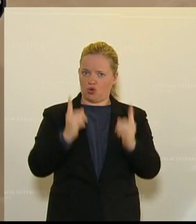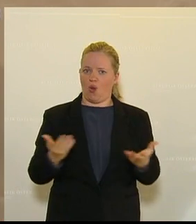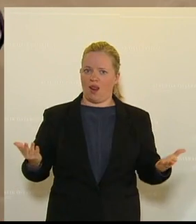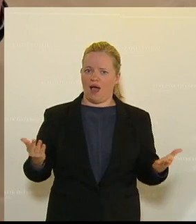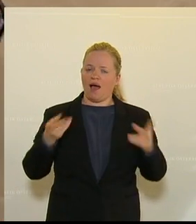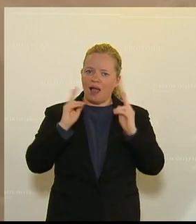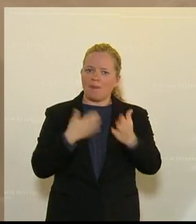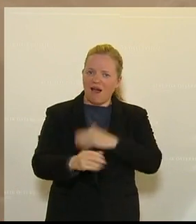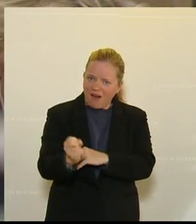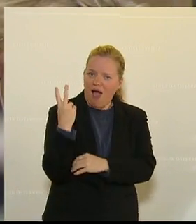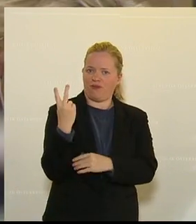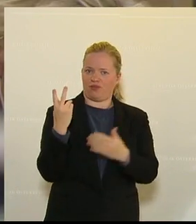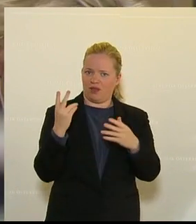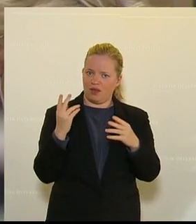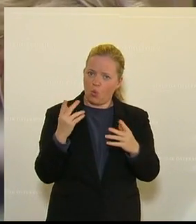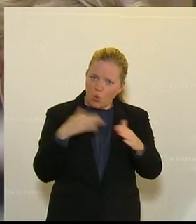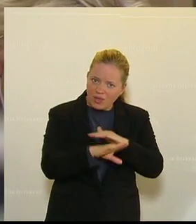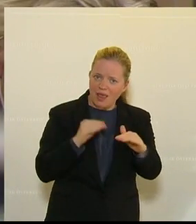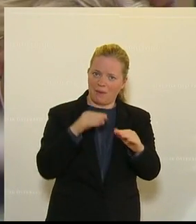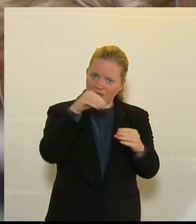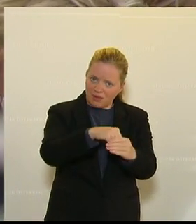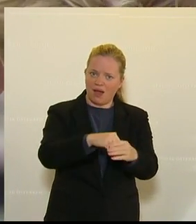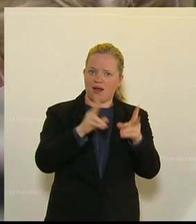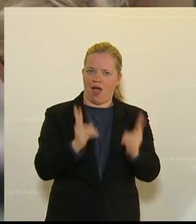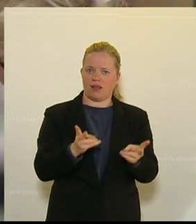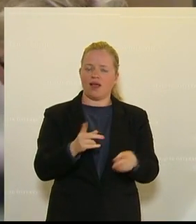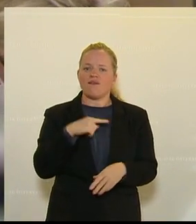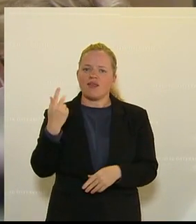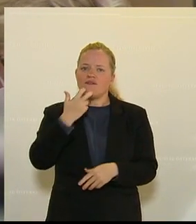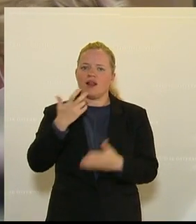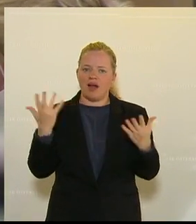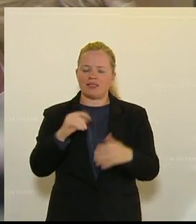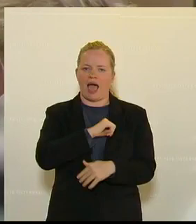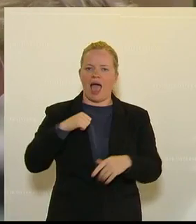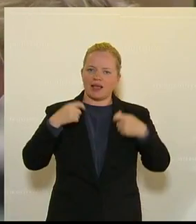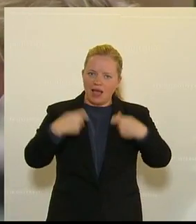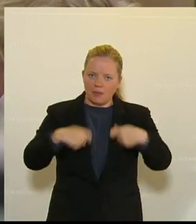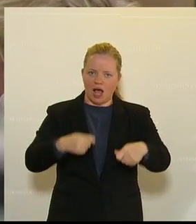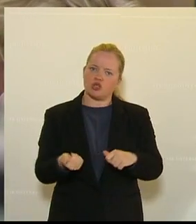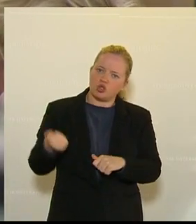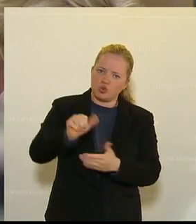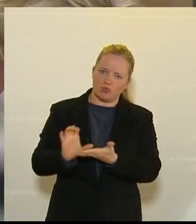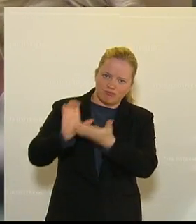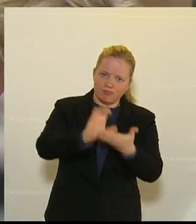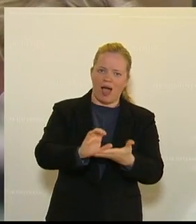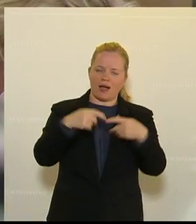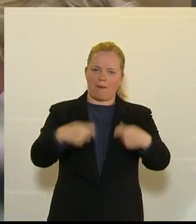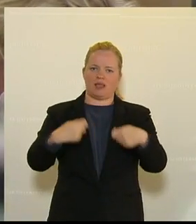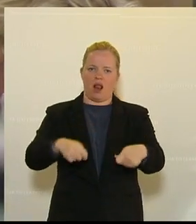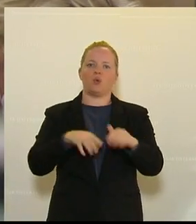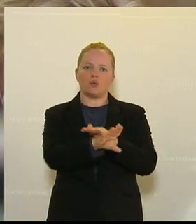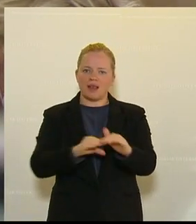Das würde mehr Kraft in Unternehmen bringen. Wir wollen haben, Eigenkapital, zusätzliches Kapital, das die Unternehmer